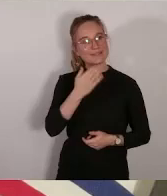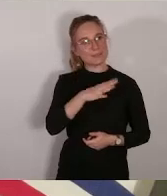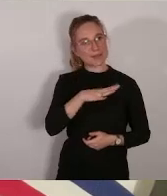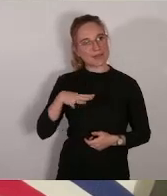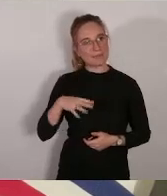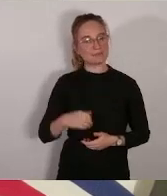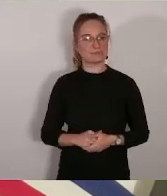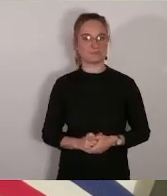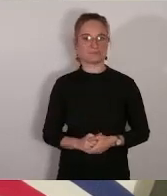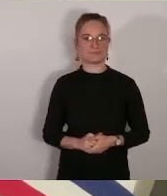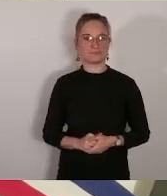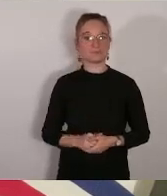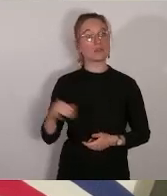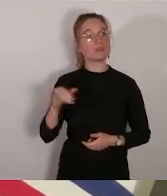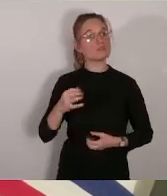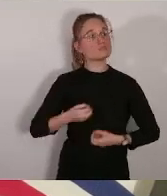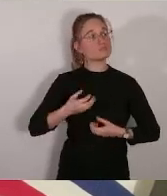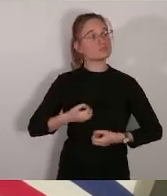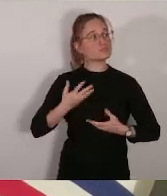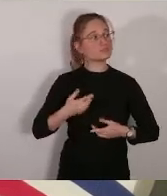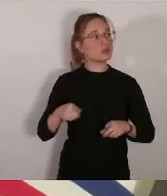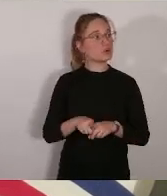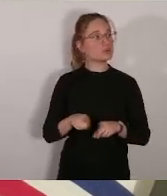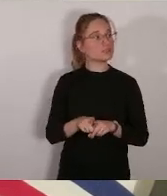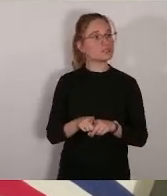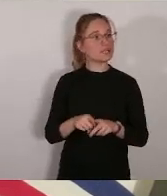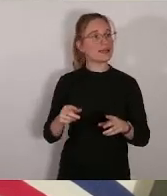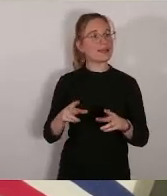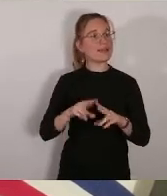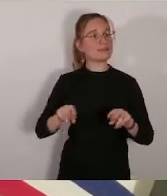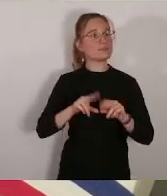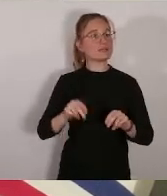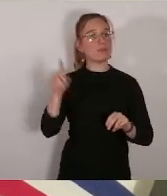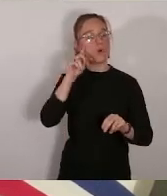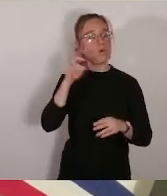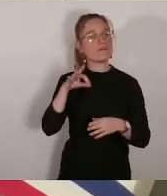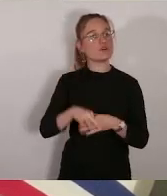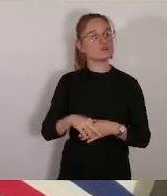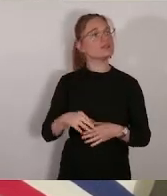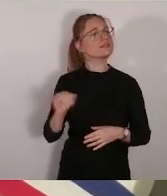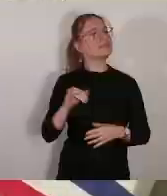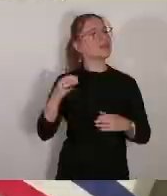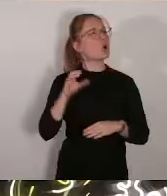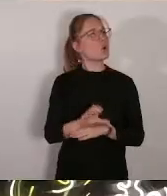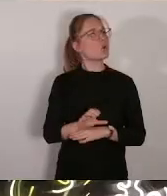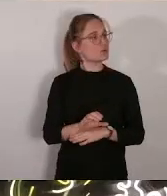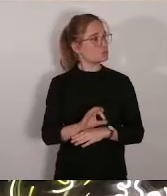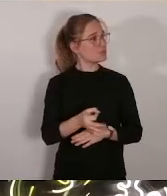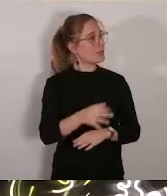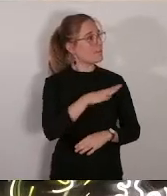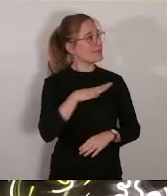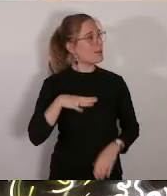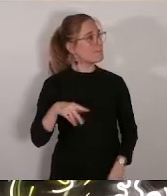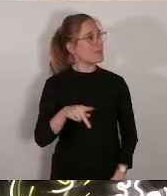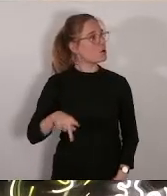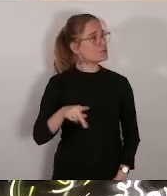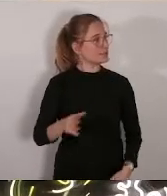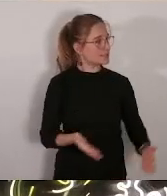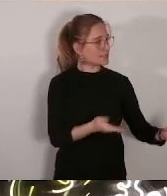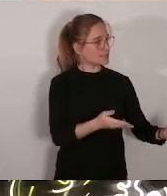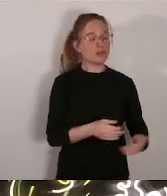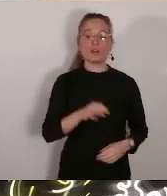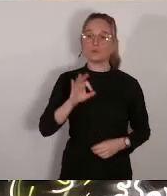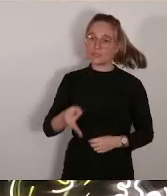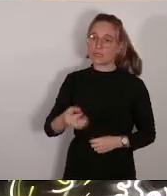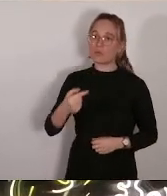je vous prends les interventions et les explications de vote donc y a-t-il des contres non oui madame Parody je vais bien sûr voter